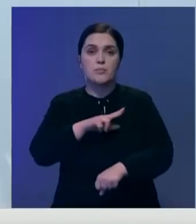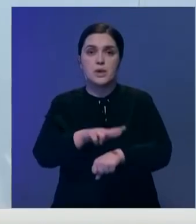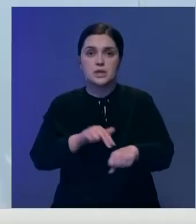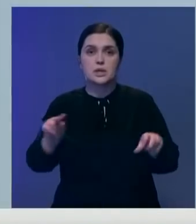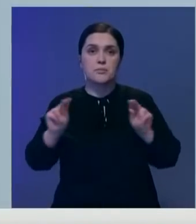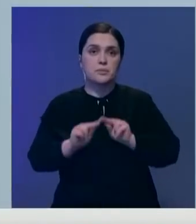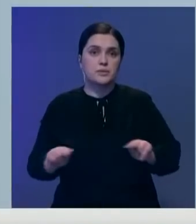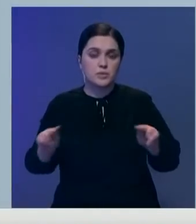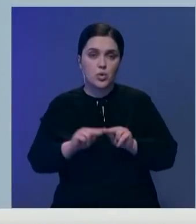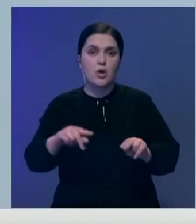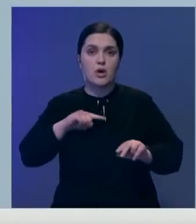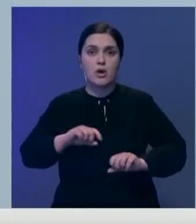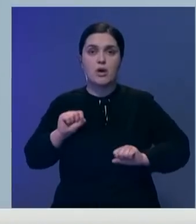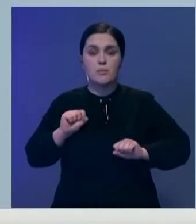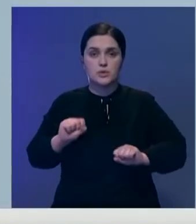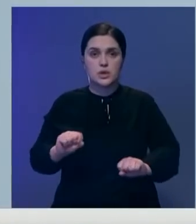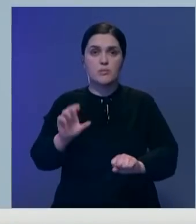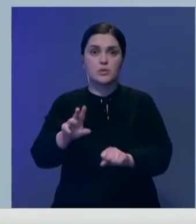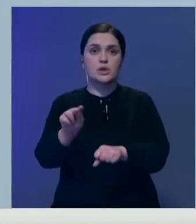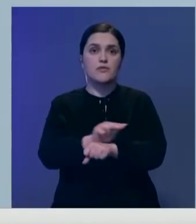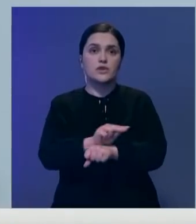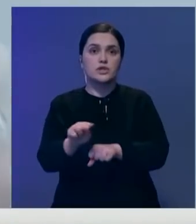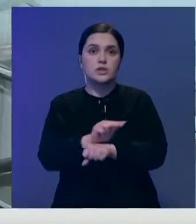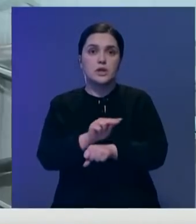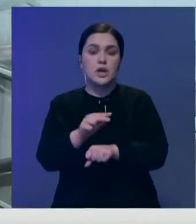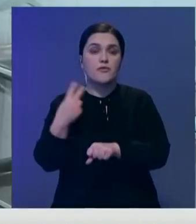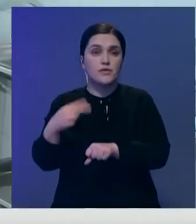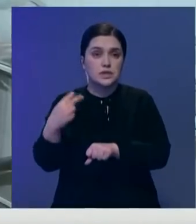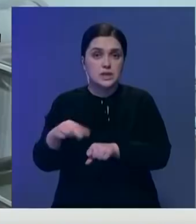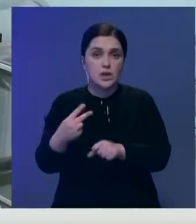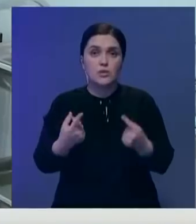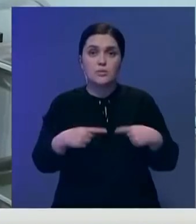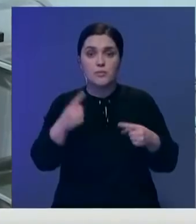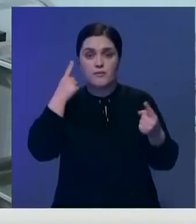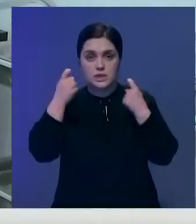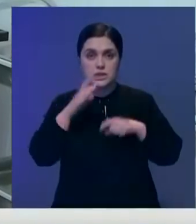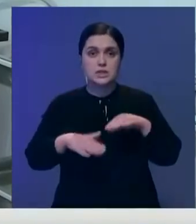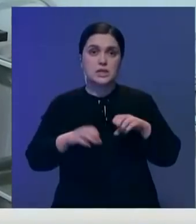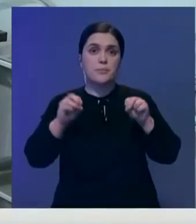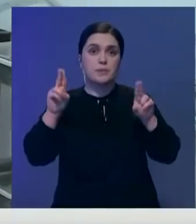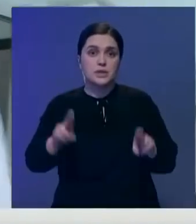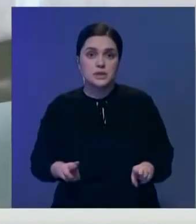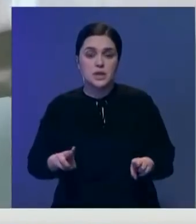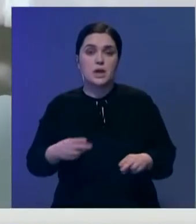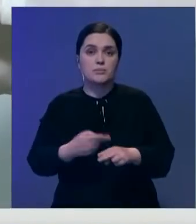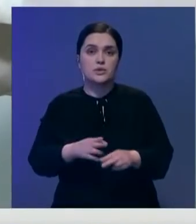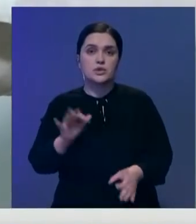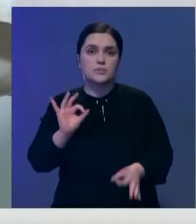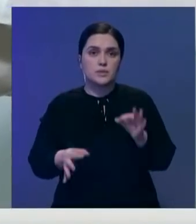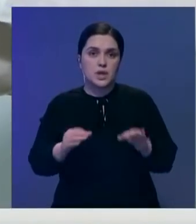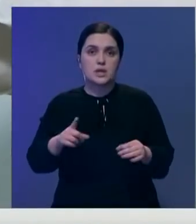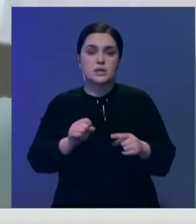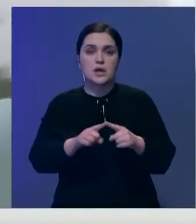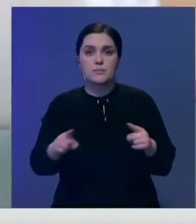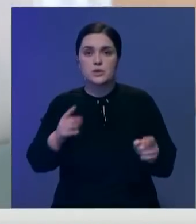сотрудники полиции и педагоги. Иммунизация проводится в 20 лечебных учреждениях. По информации специалистов, эпидситуация в регионе